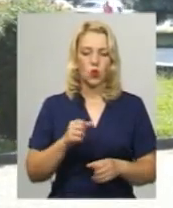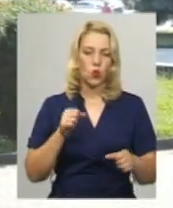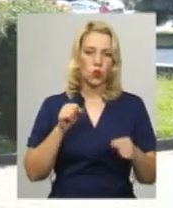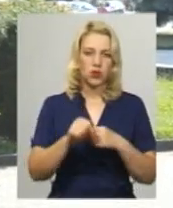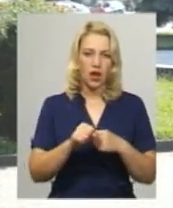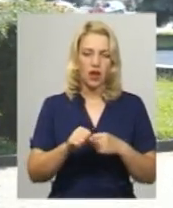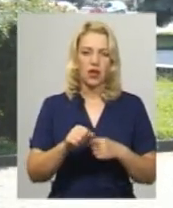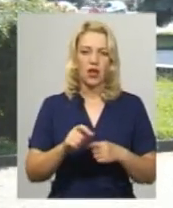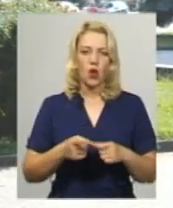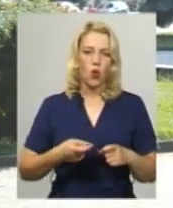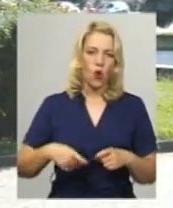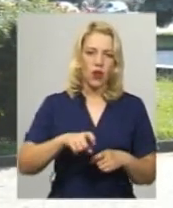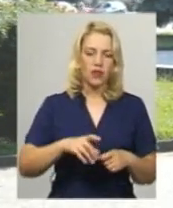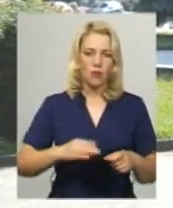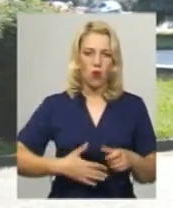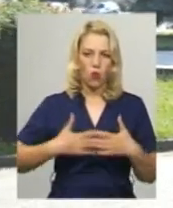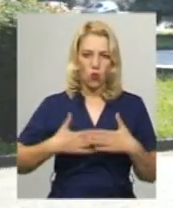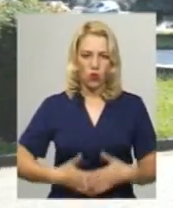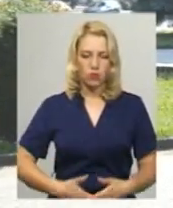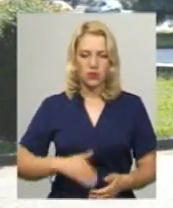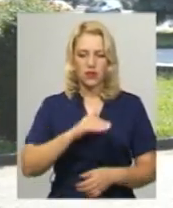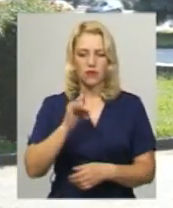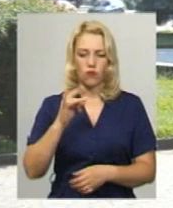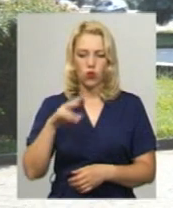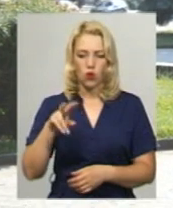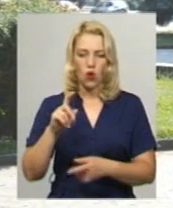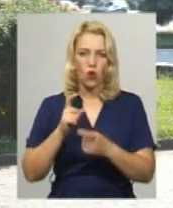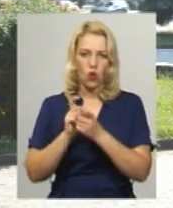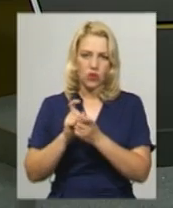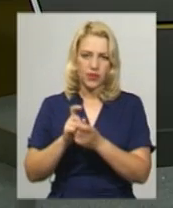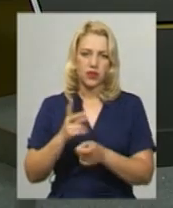і в фул-контакті, там вже повністю все, отримав дві перемоги.